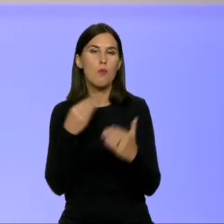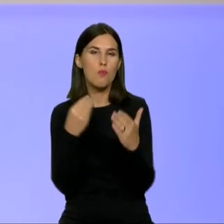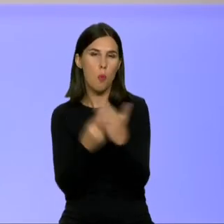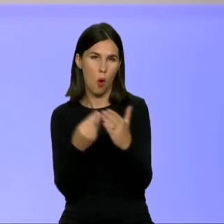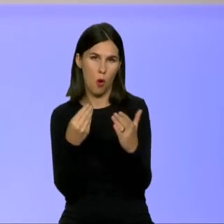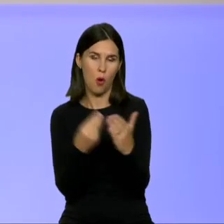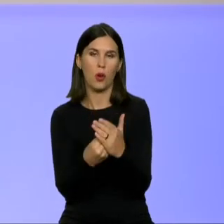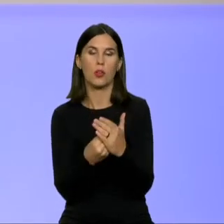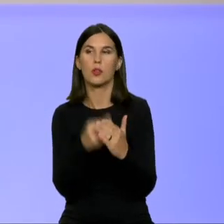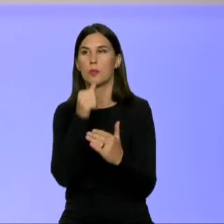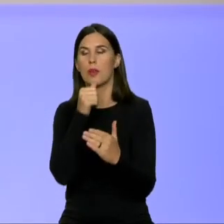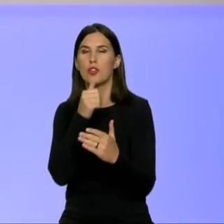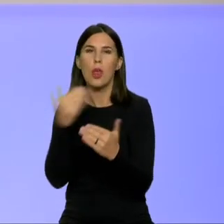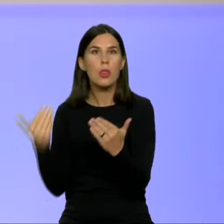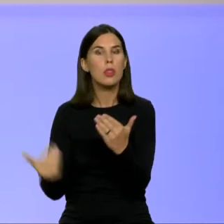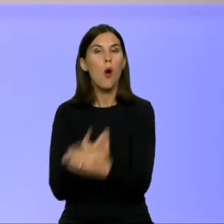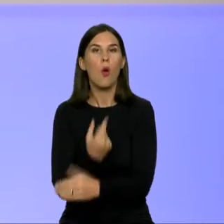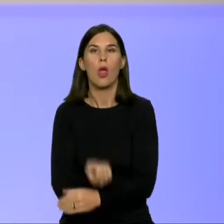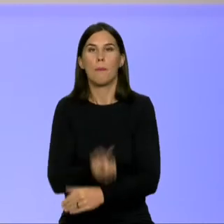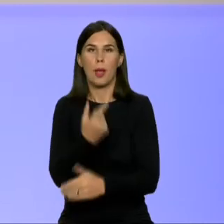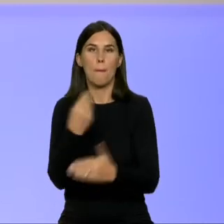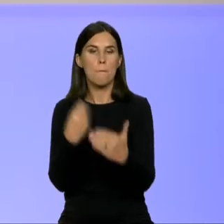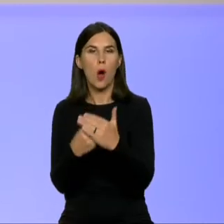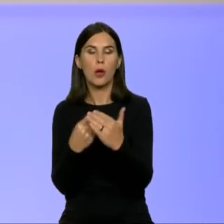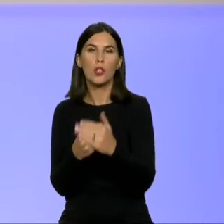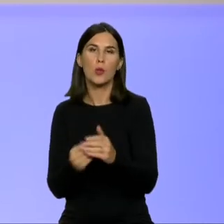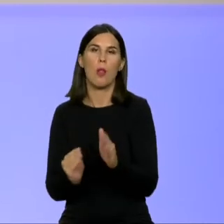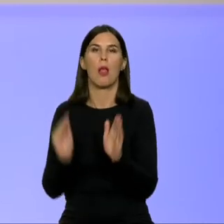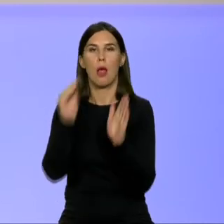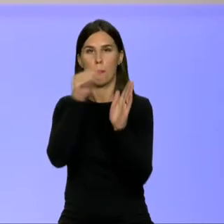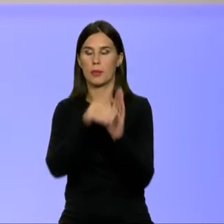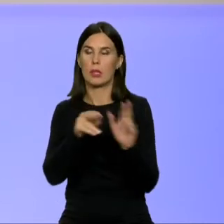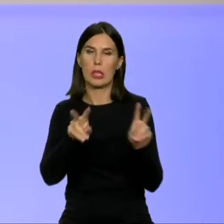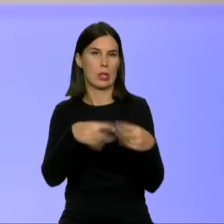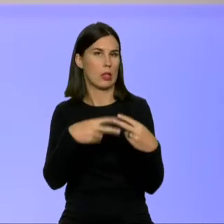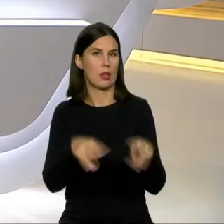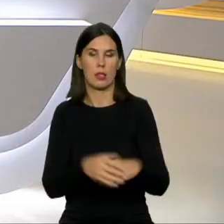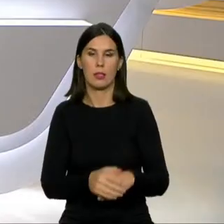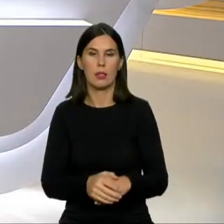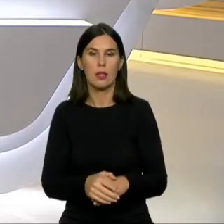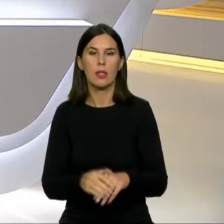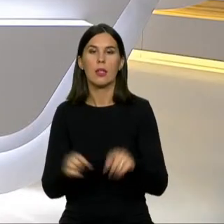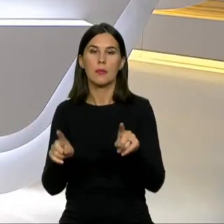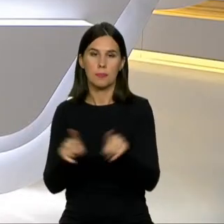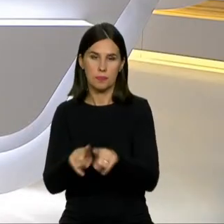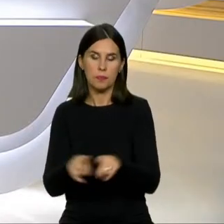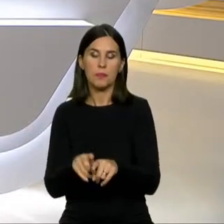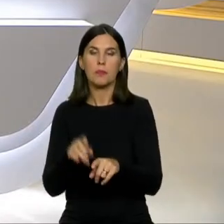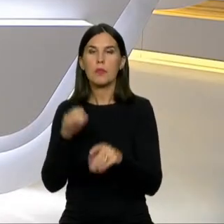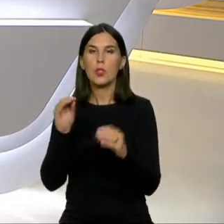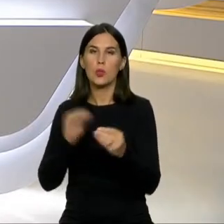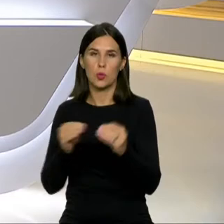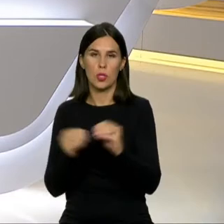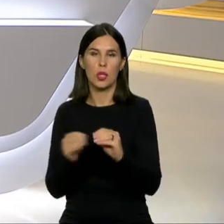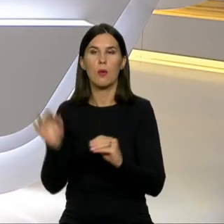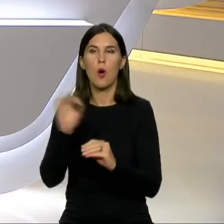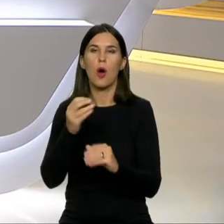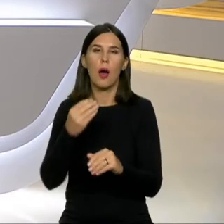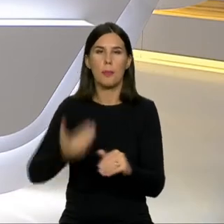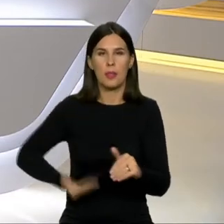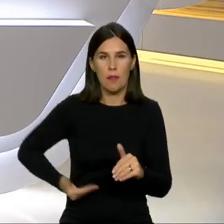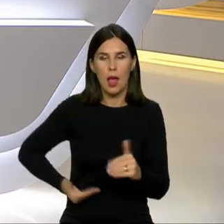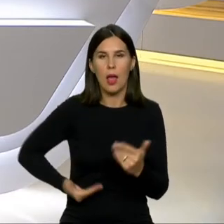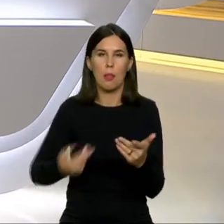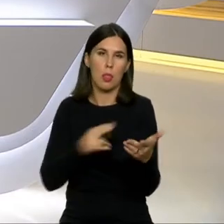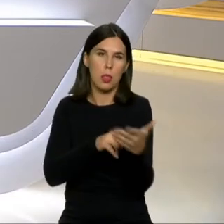jokių naujų mokesčių ir diskutuojame dėl esamų mokesčių pratesimų, dėl apgyvendinimo sektoriaus yra sutarimas, dėl matinimo sektoriaus,